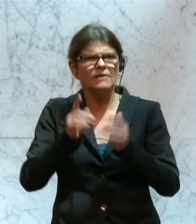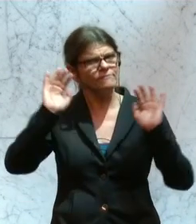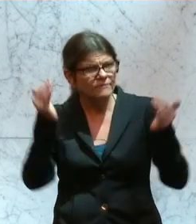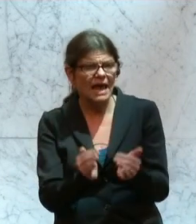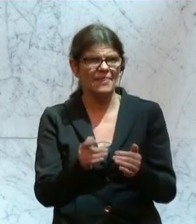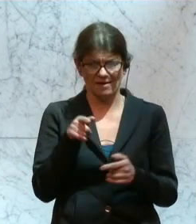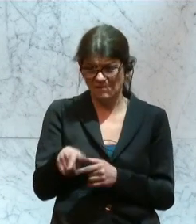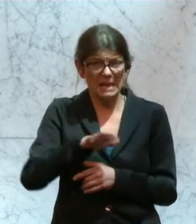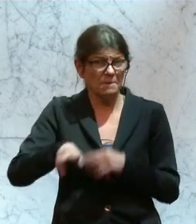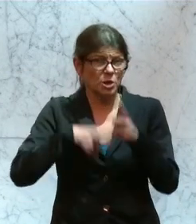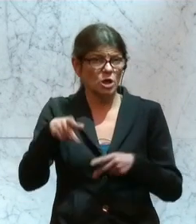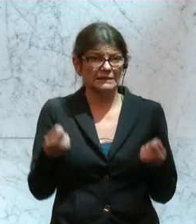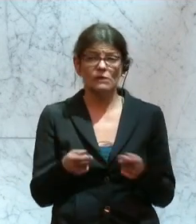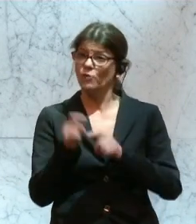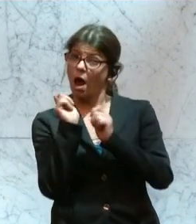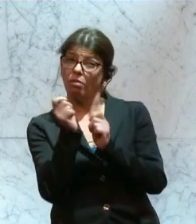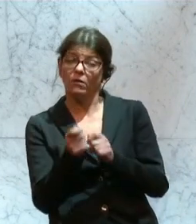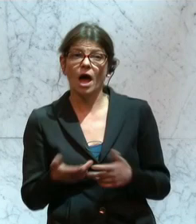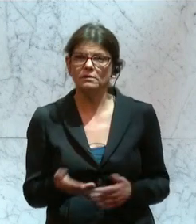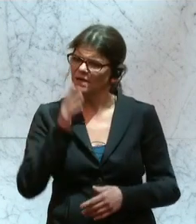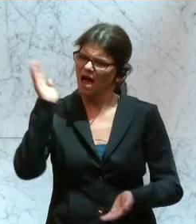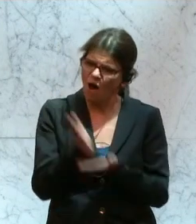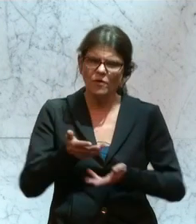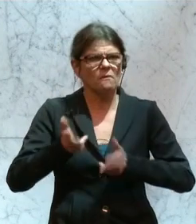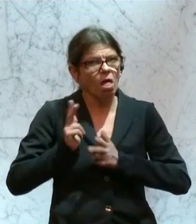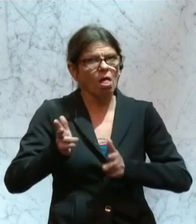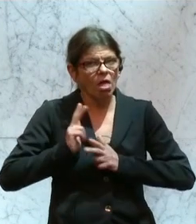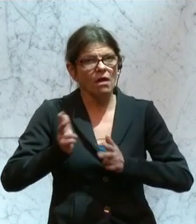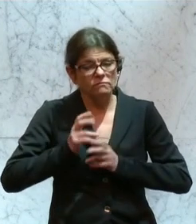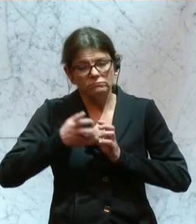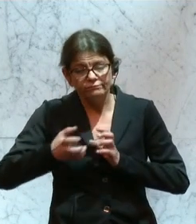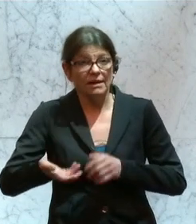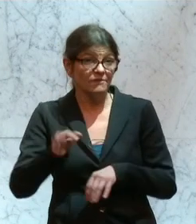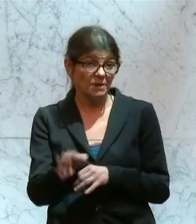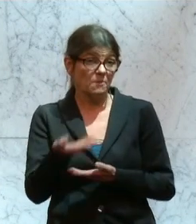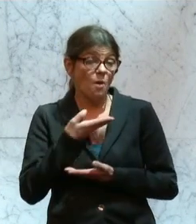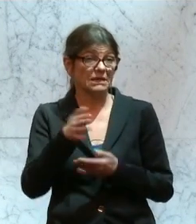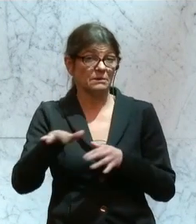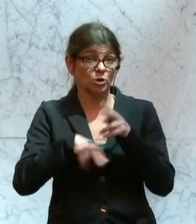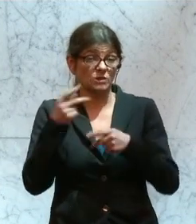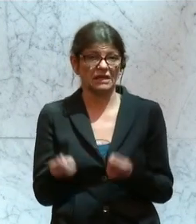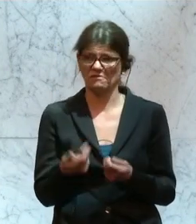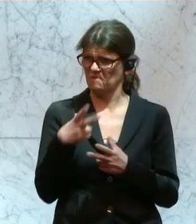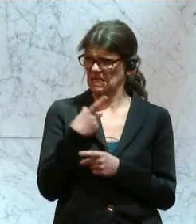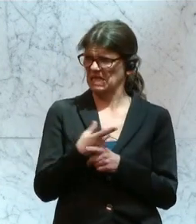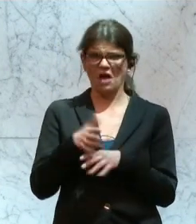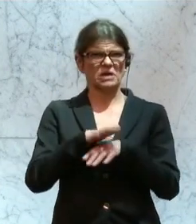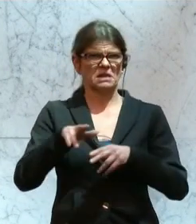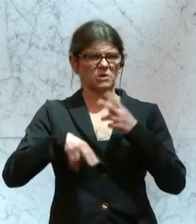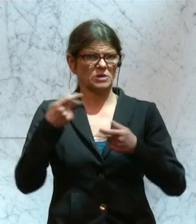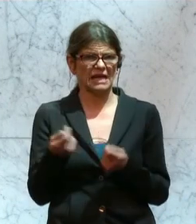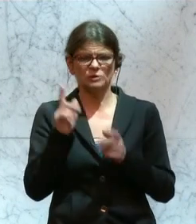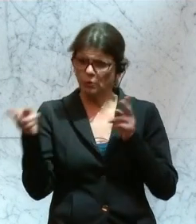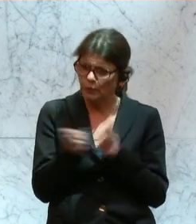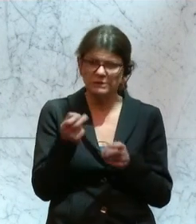Kinderbetreuungsgeld bei den Anträgen, Schluss mit dem Warten auf das Kinderbetreuungsgeld, Wartezeit auf das Kinderbetreuungsgeld verkürzen,